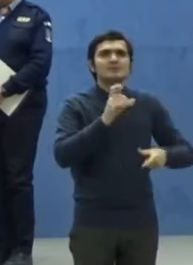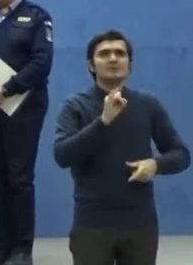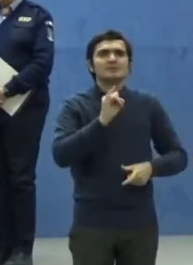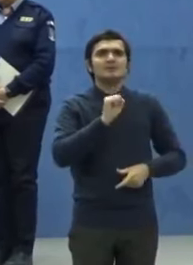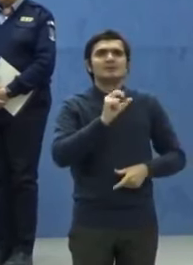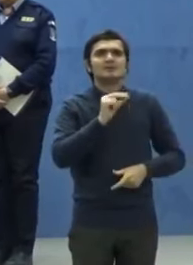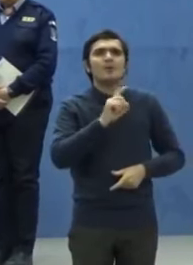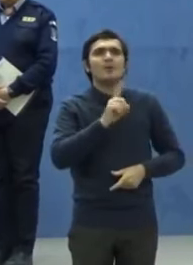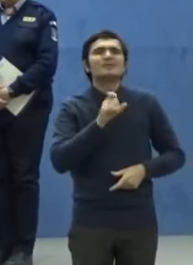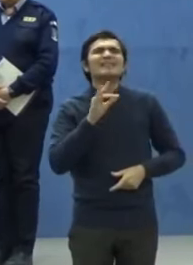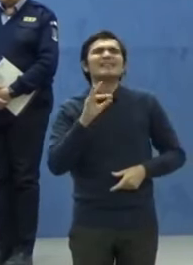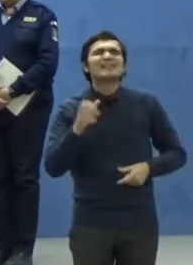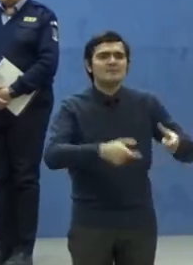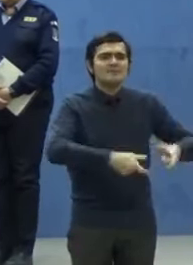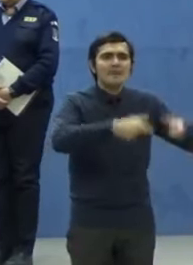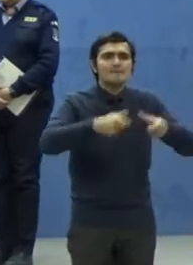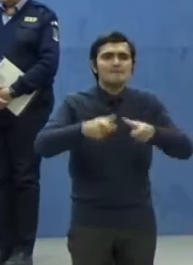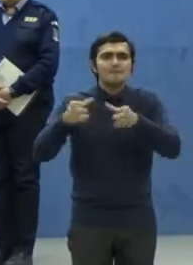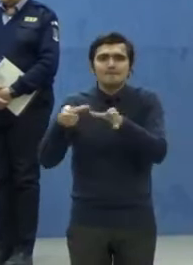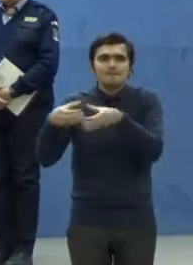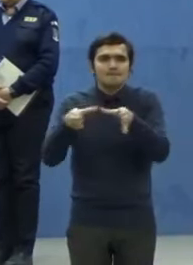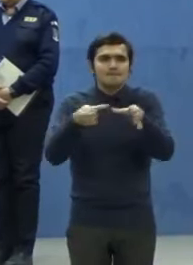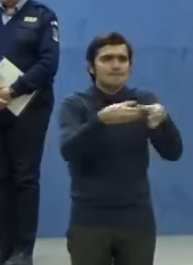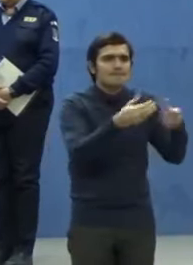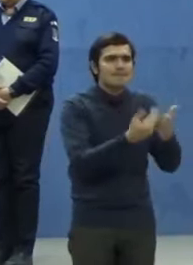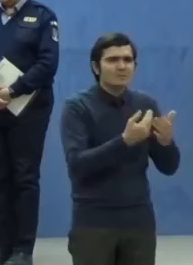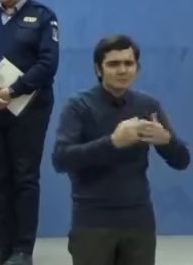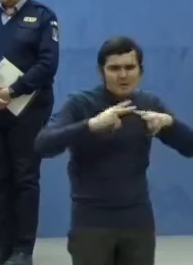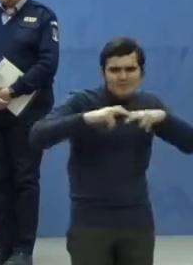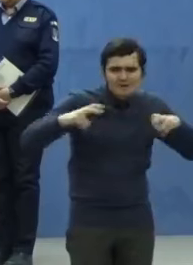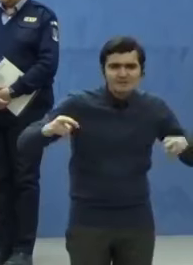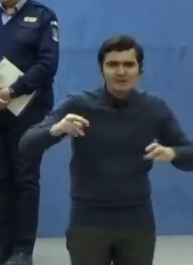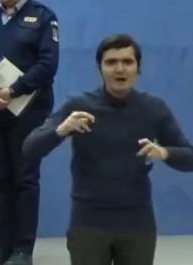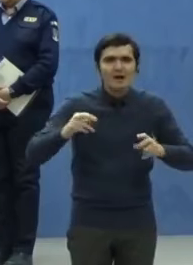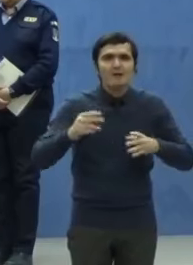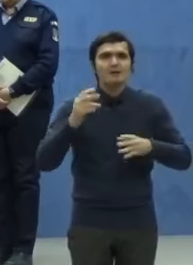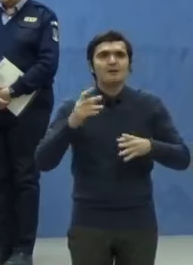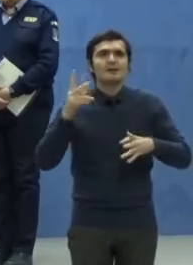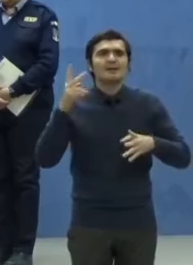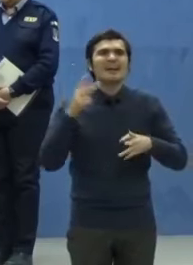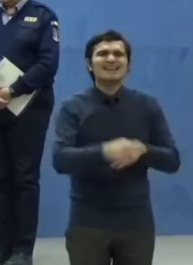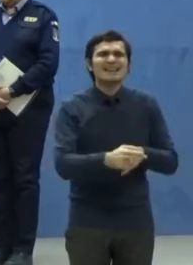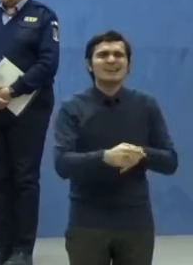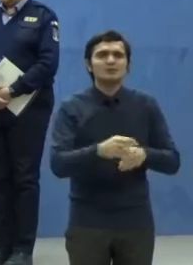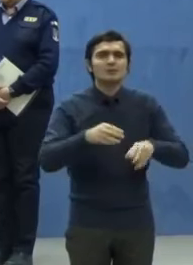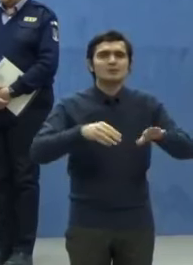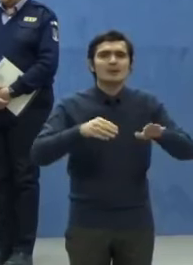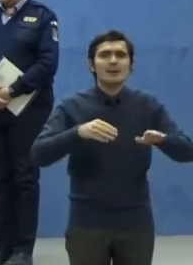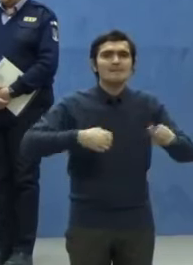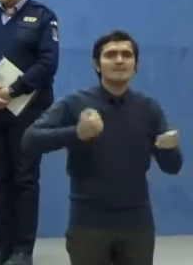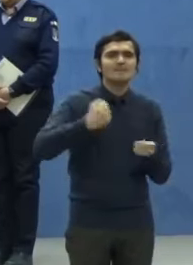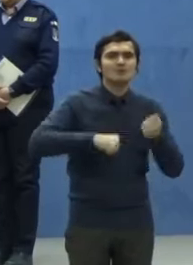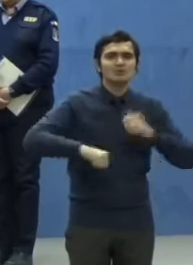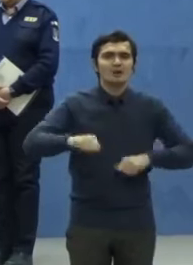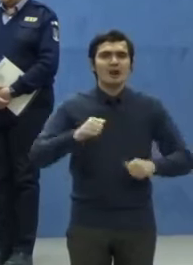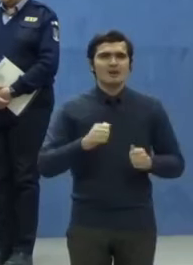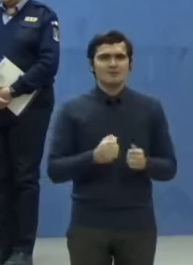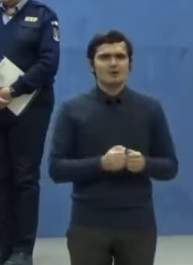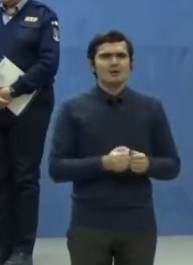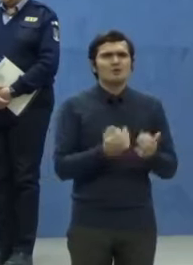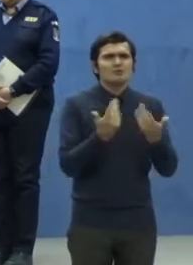respectării restricțiilor de mișcare și pentru a impune aceste măsuri. Numărul mare de persoane